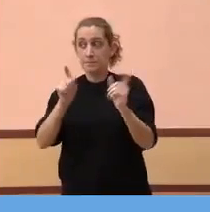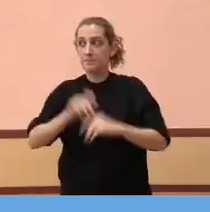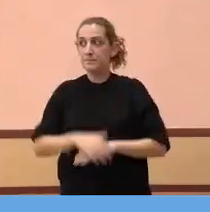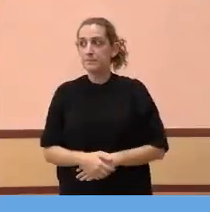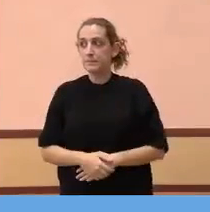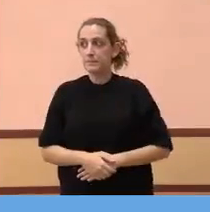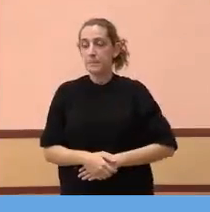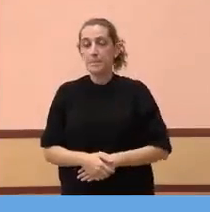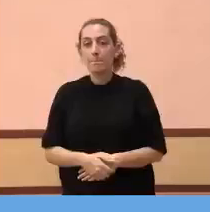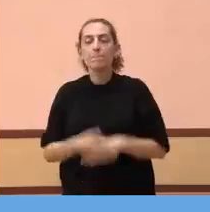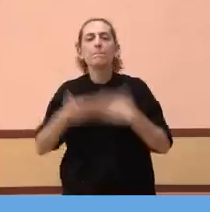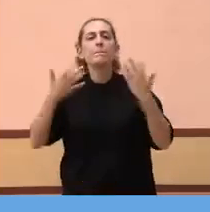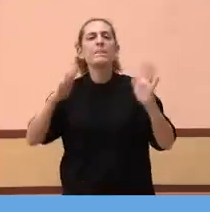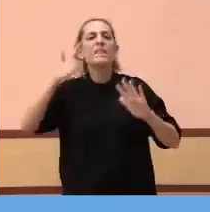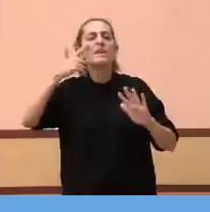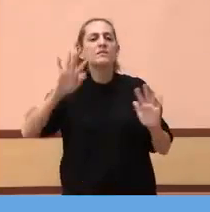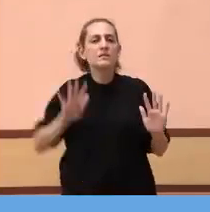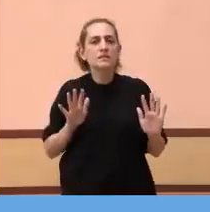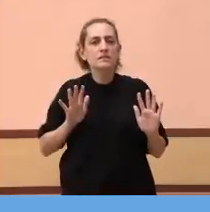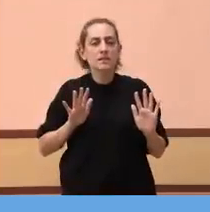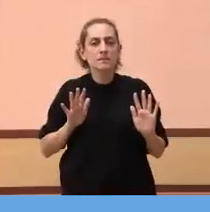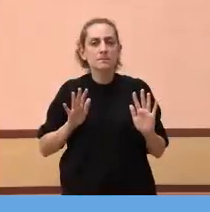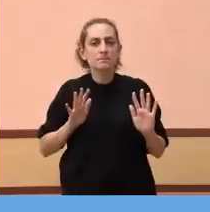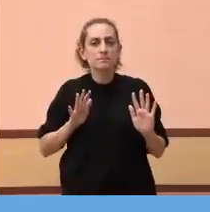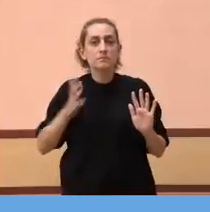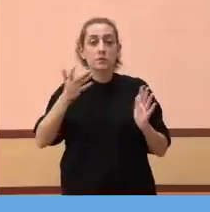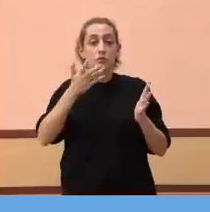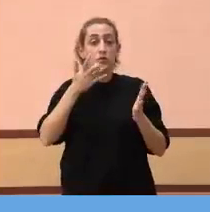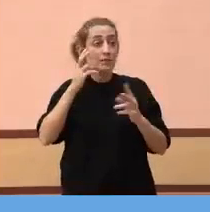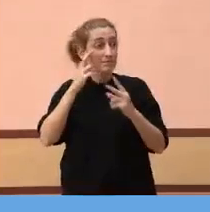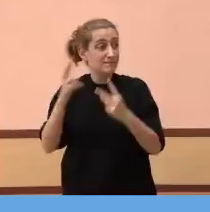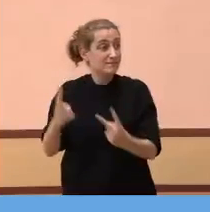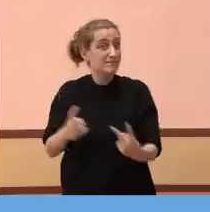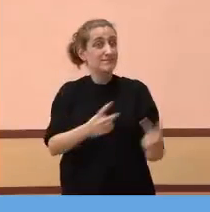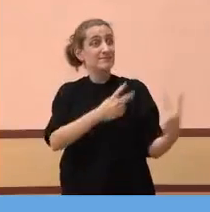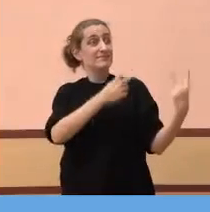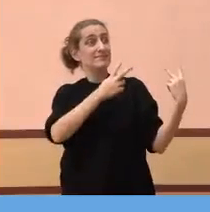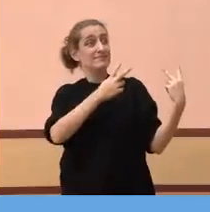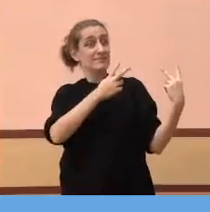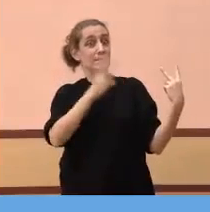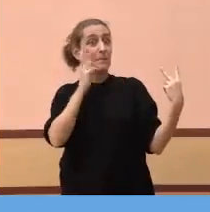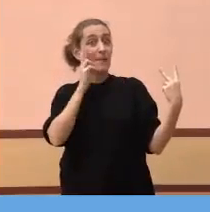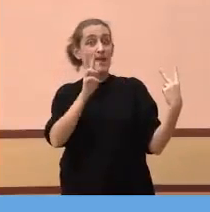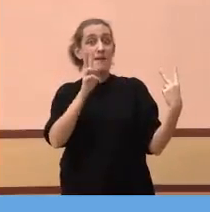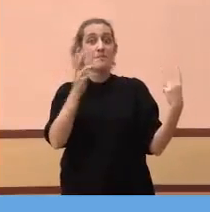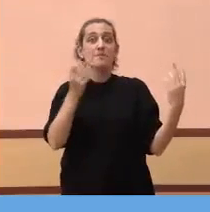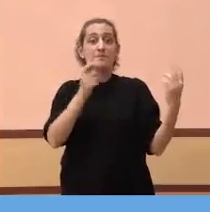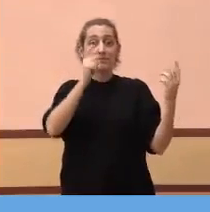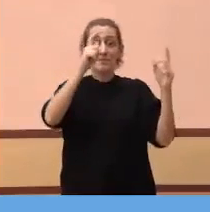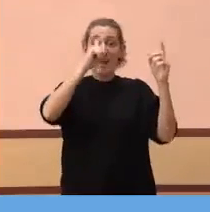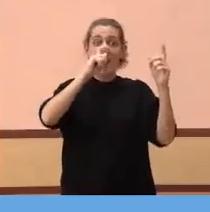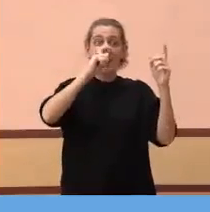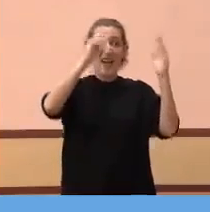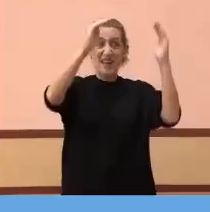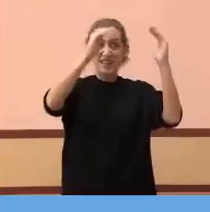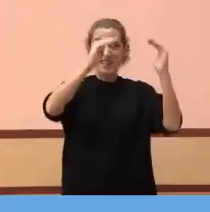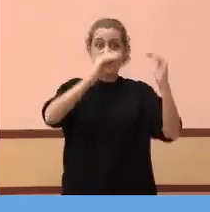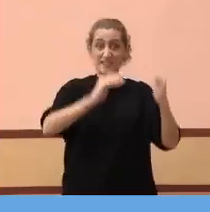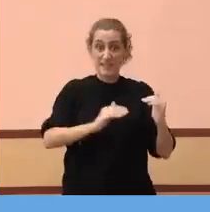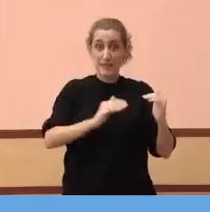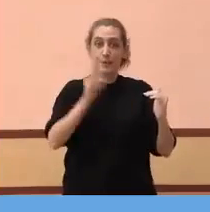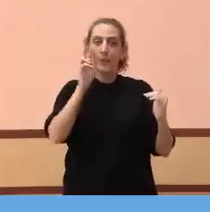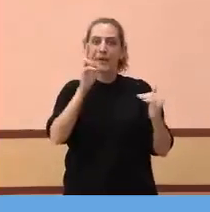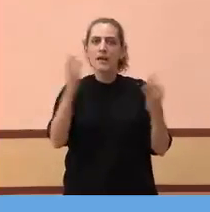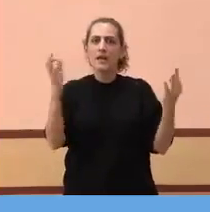Fixi'm vostès quan miren, d'alguna manera, aquest gradient que hi ha d'edat, veiem com el número de persones que